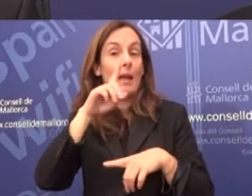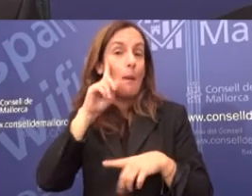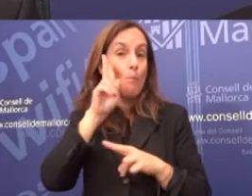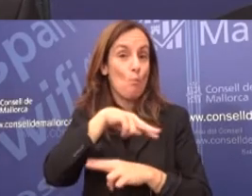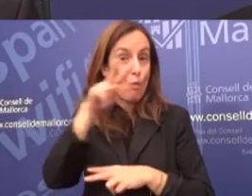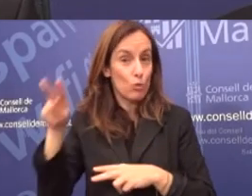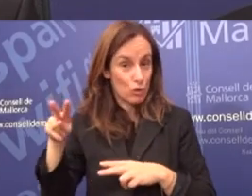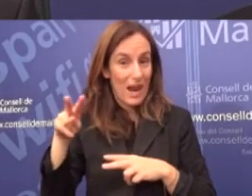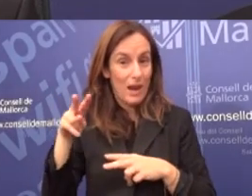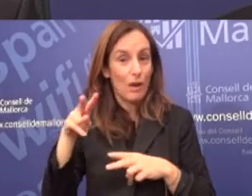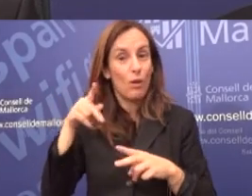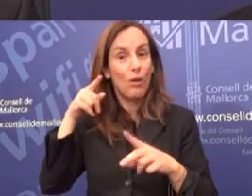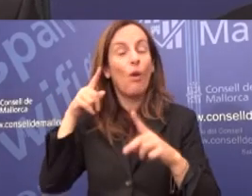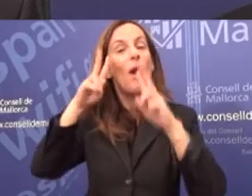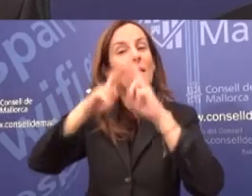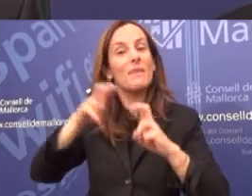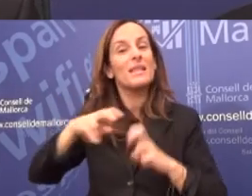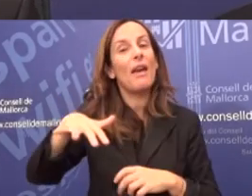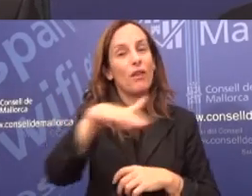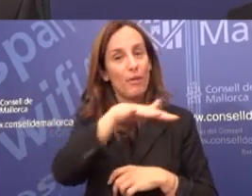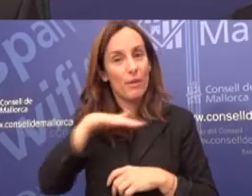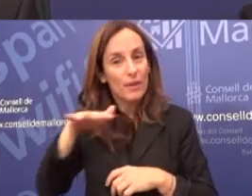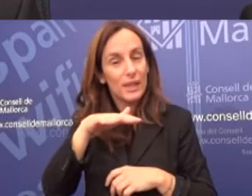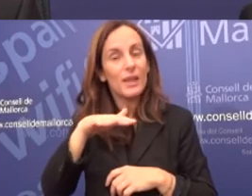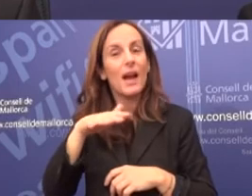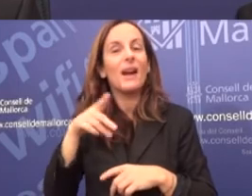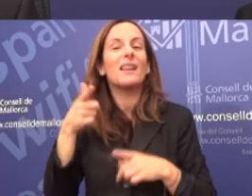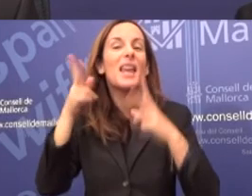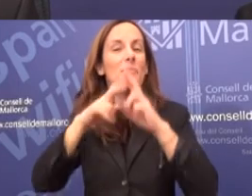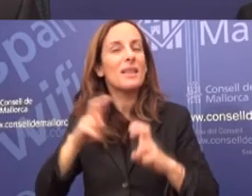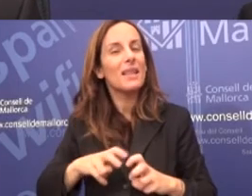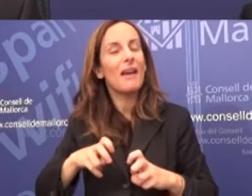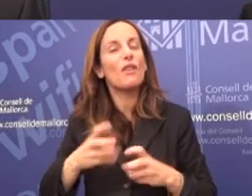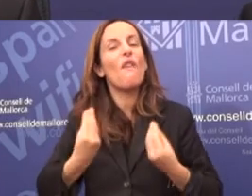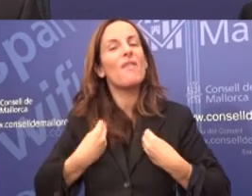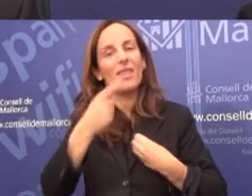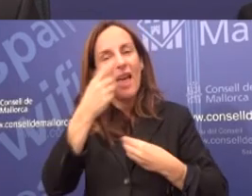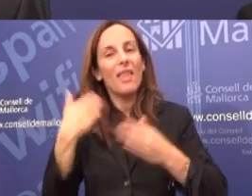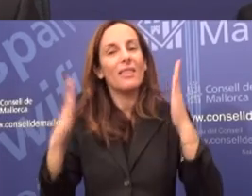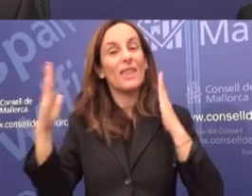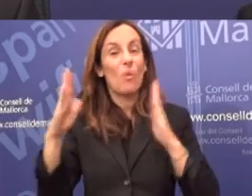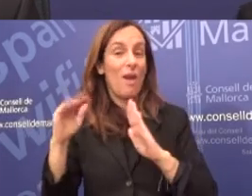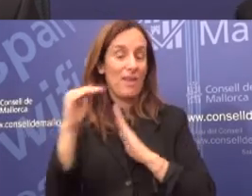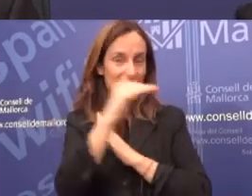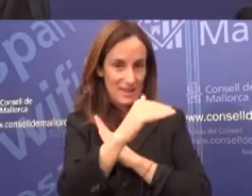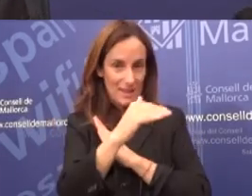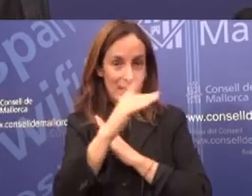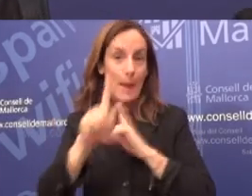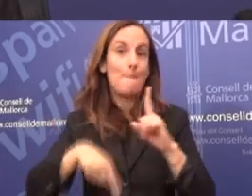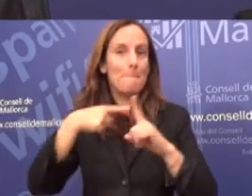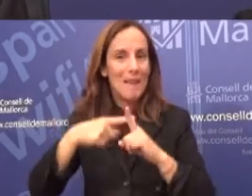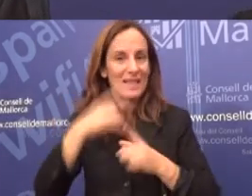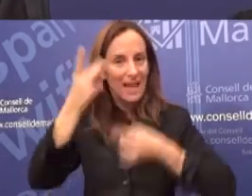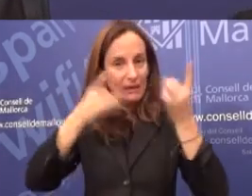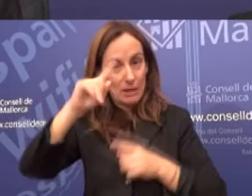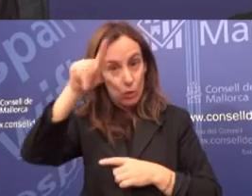que compta amb aquest projecte, amb aquest museu que tenim allà de dins d'interpretació de la finca i d'interpretació de la manera de viure